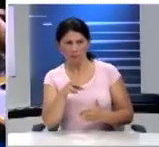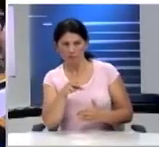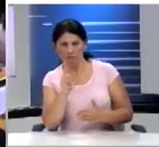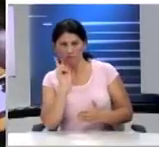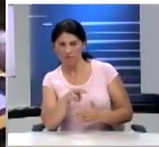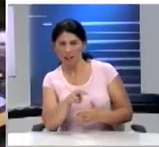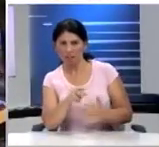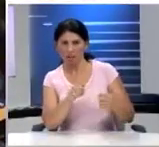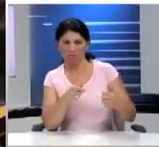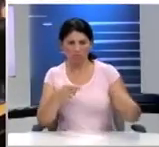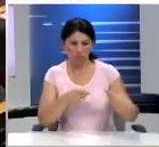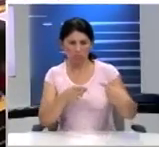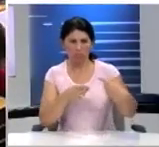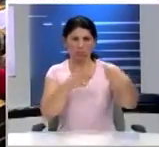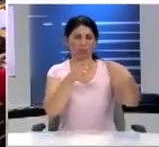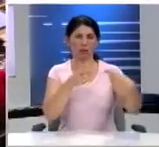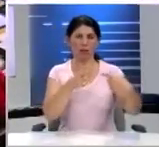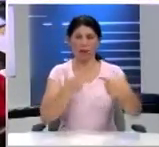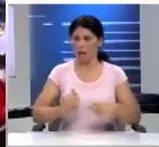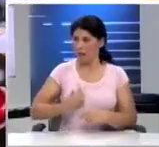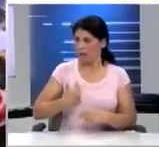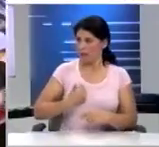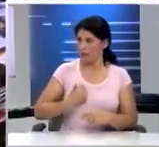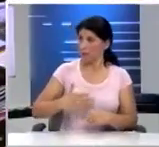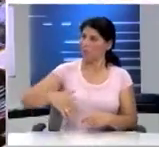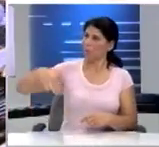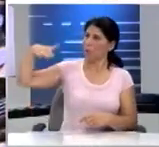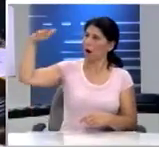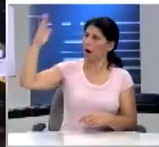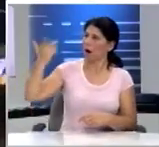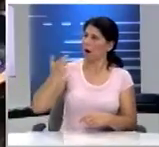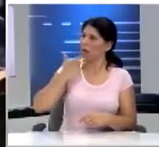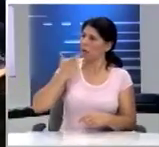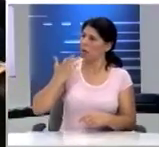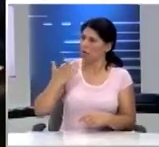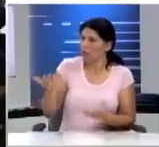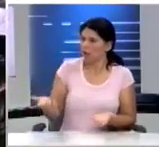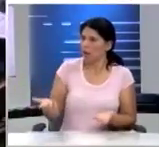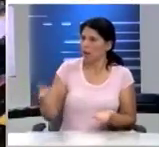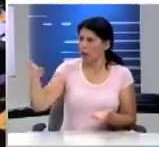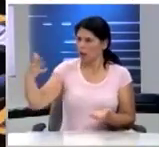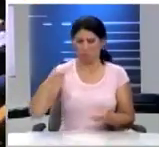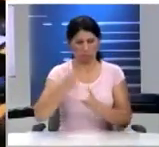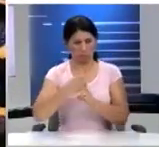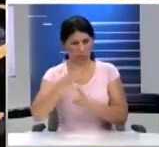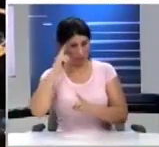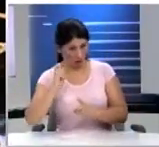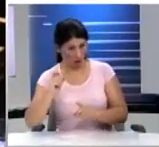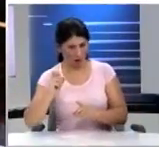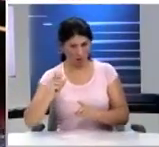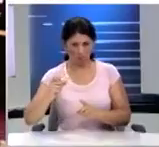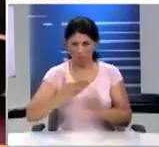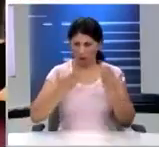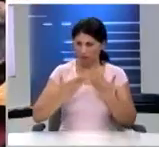Ανήσυχοι έφηβοι συγκρούονται με φυσικασμένους ενήλικες που διεκδικούν την απόλυτη γνώση Η επικοινωνία